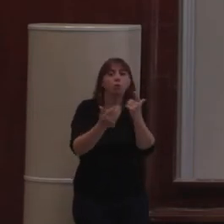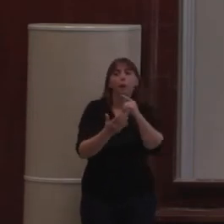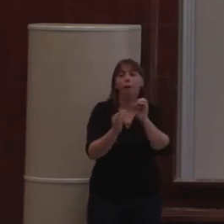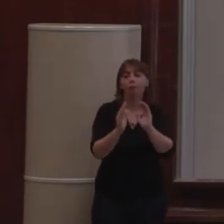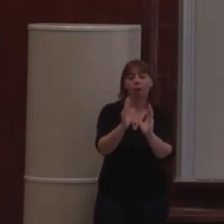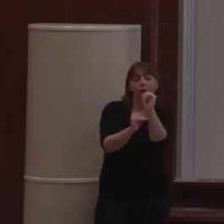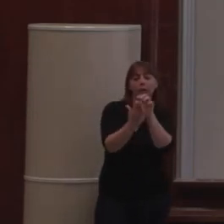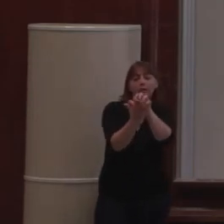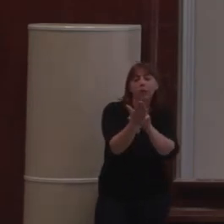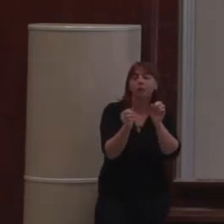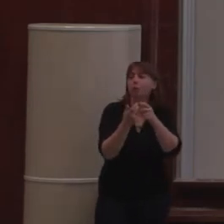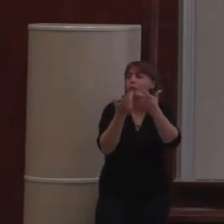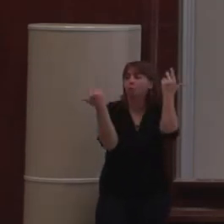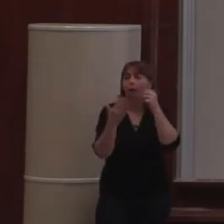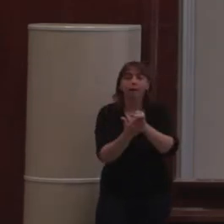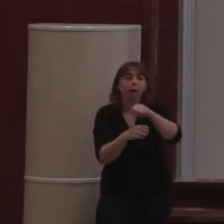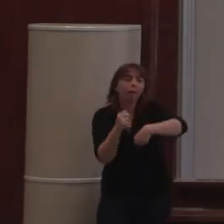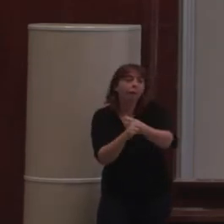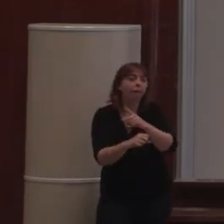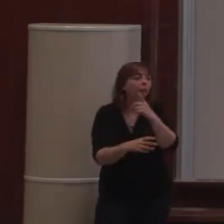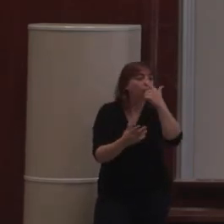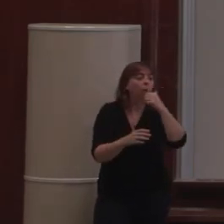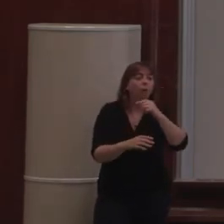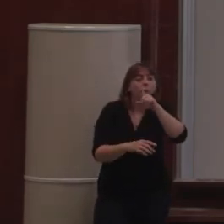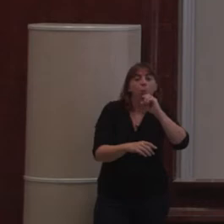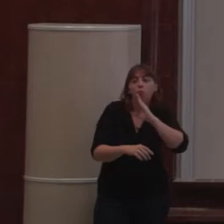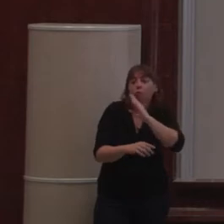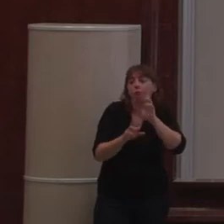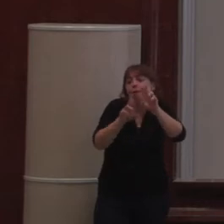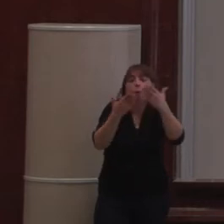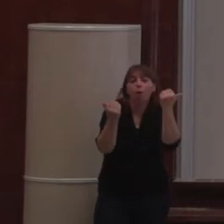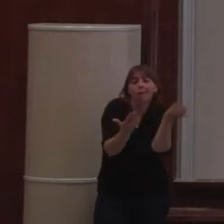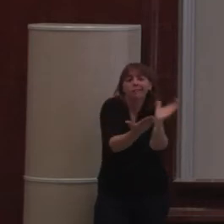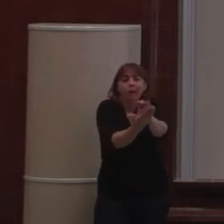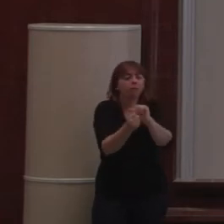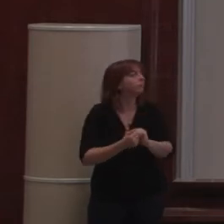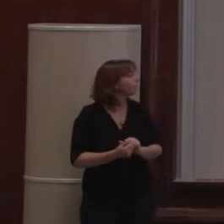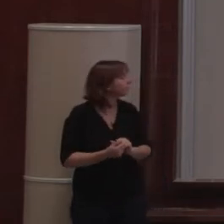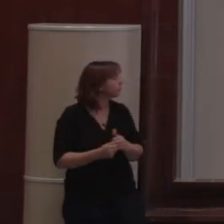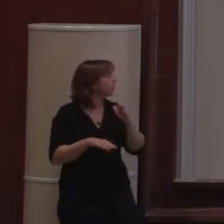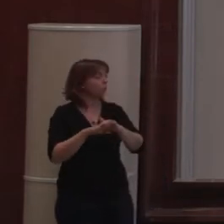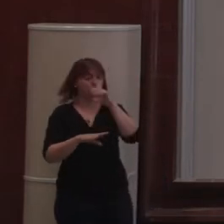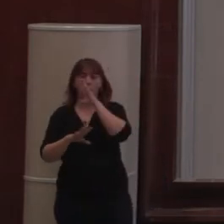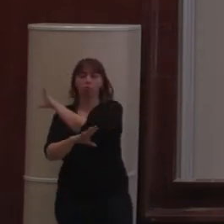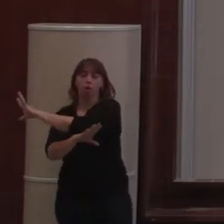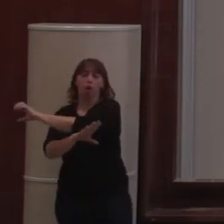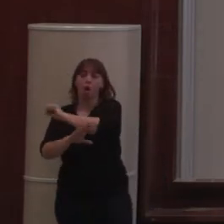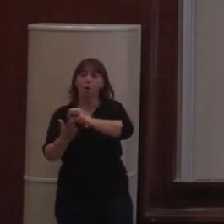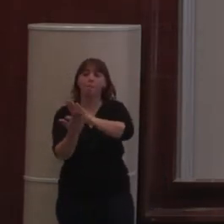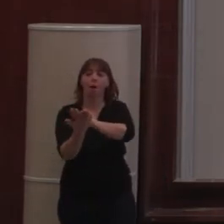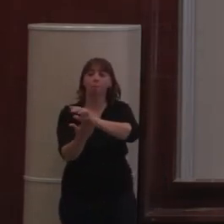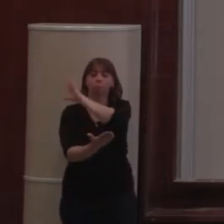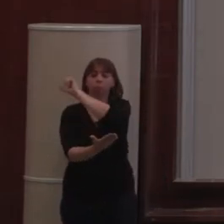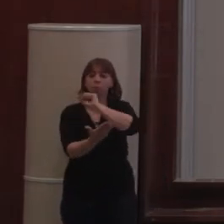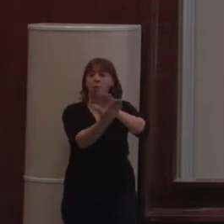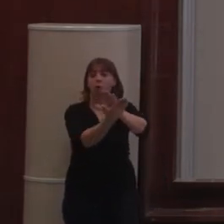particulier pour souhaiter les bons voeux parce que c'est le premier de l'an. Ce qu veut. Et donc là, vous voyez, en drag and drop, il va aller poser des choses. Donc, on peut